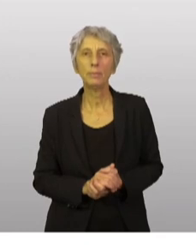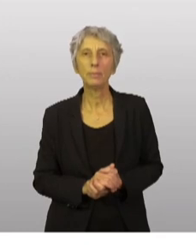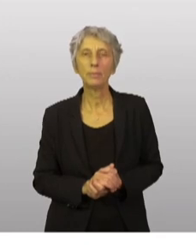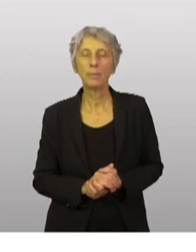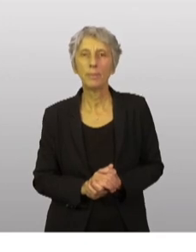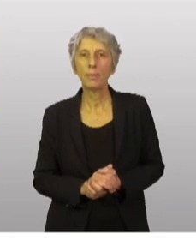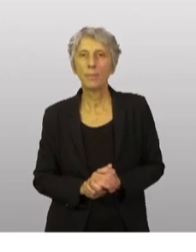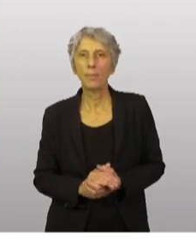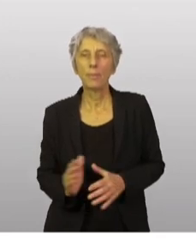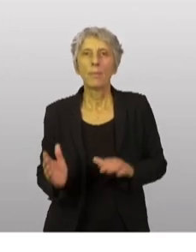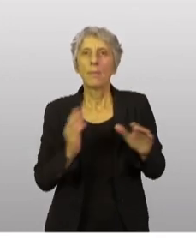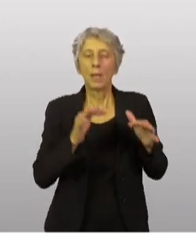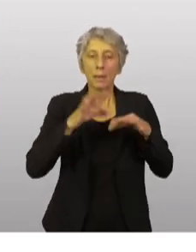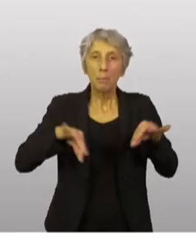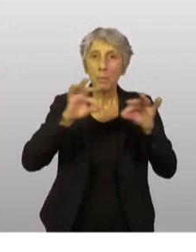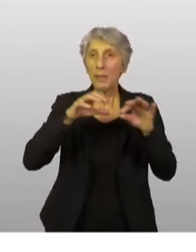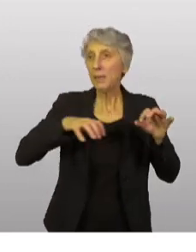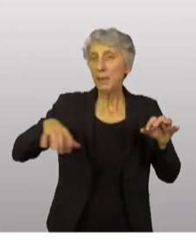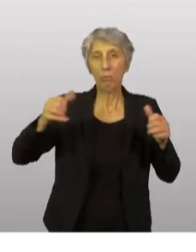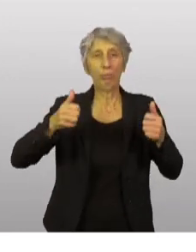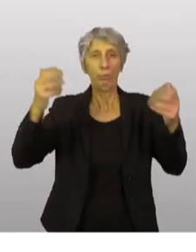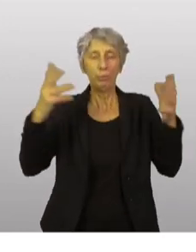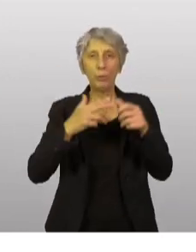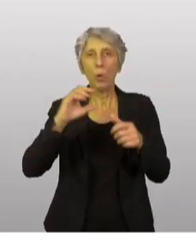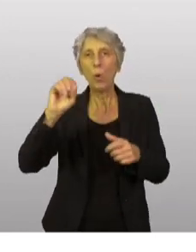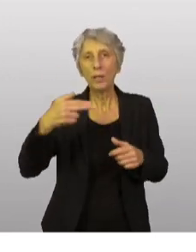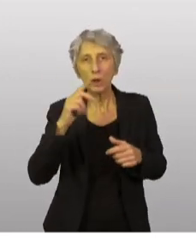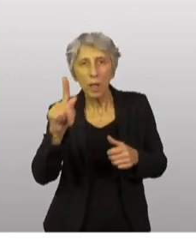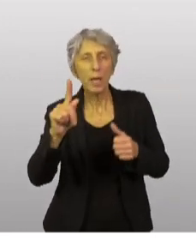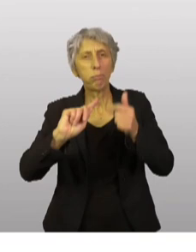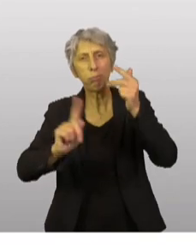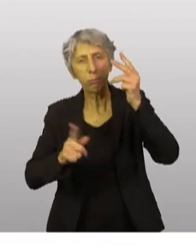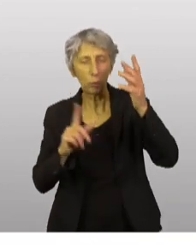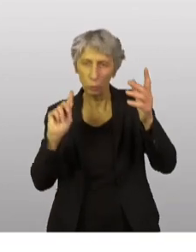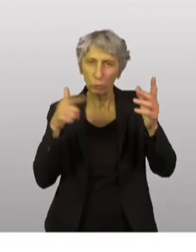Un très grand nombre de pays et d'organisations participeront à ce mécanisme de coordination.